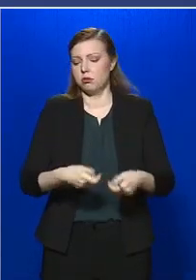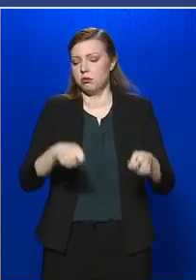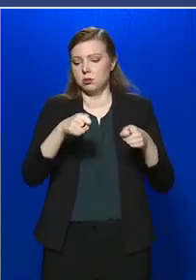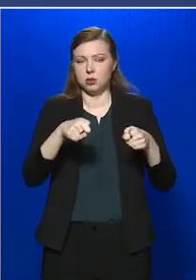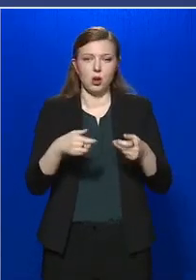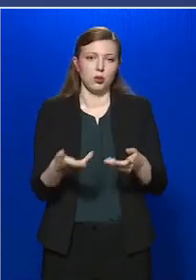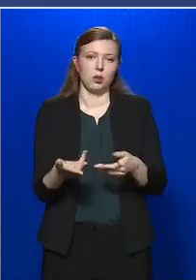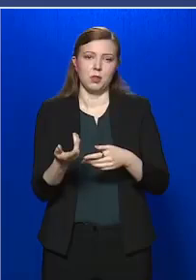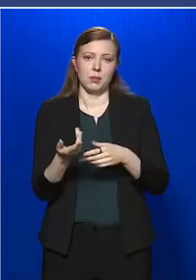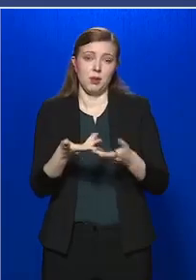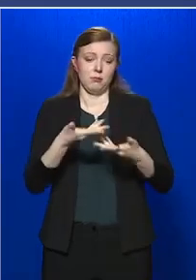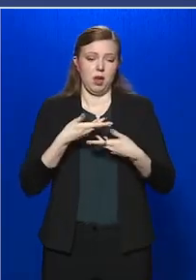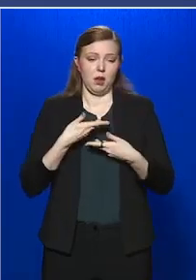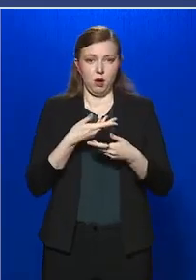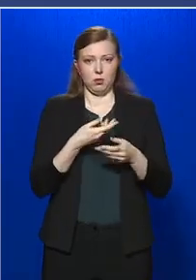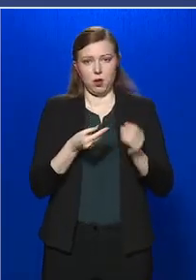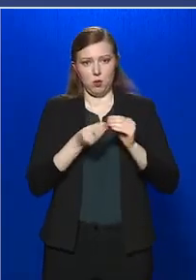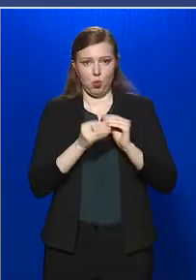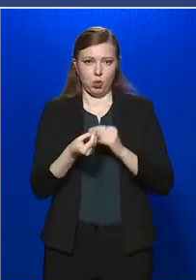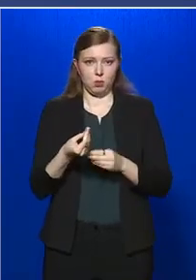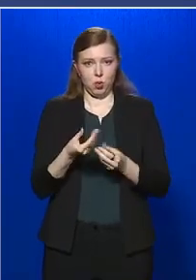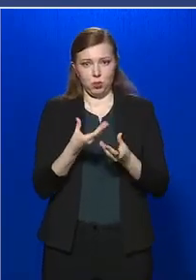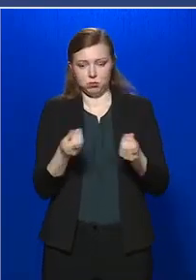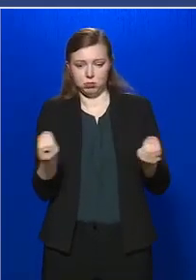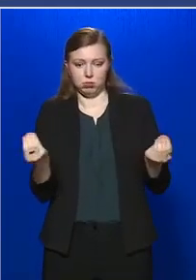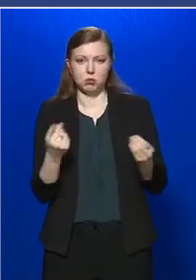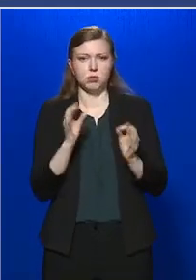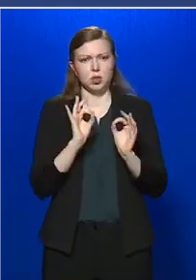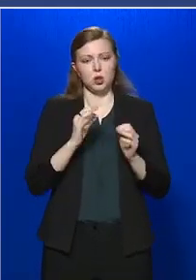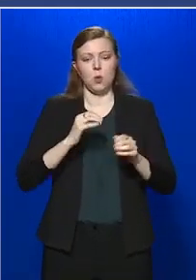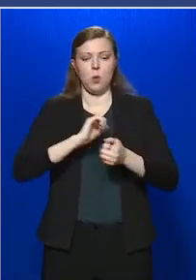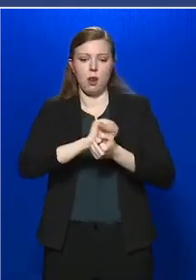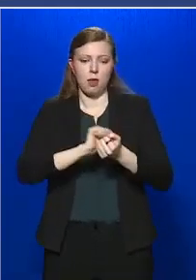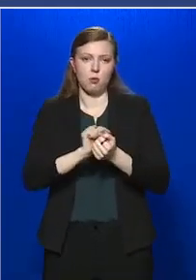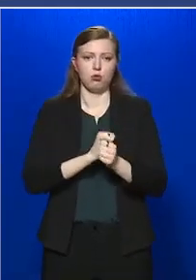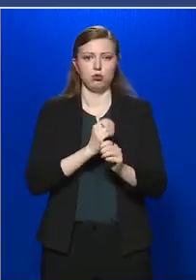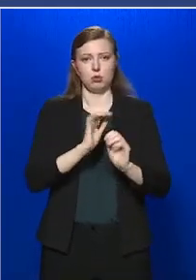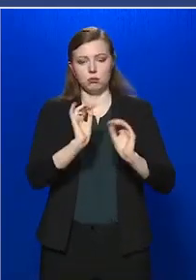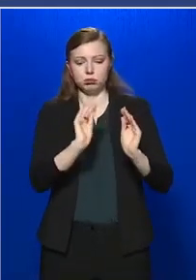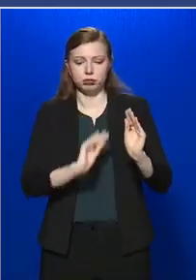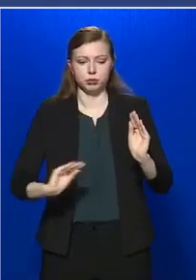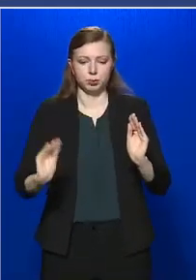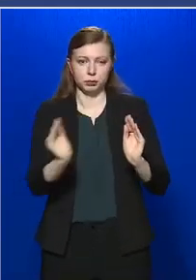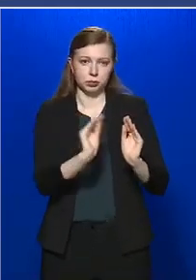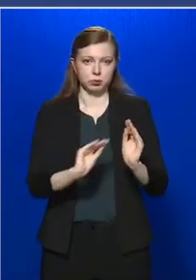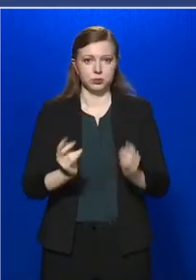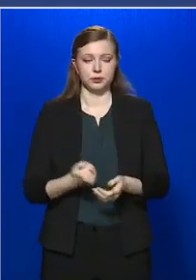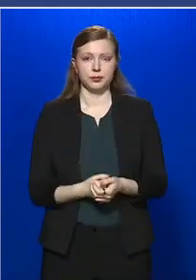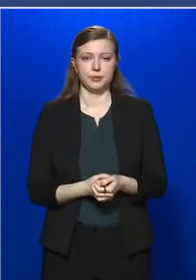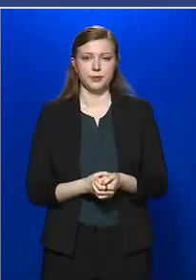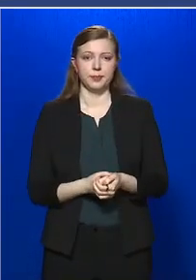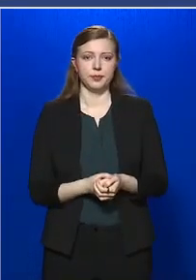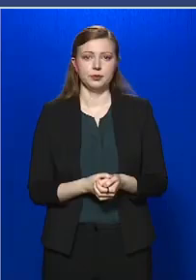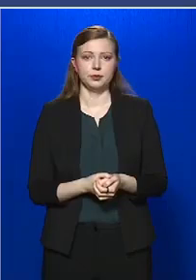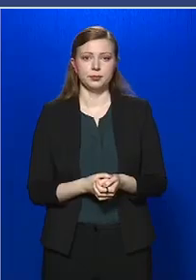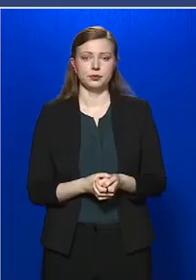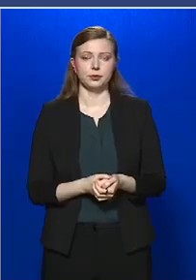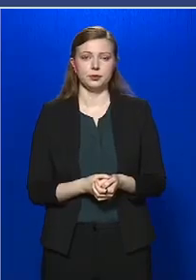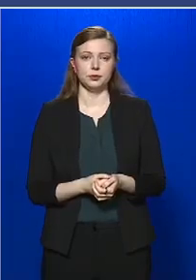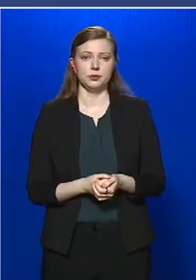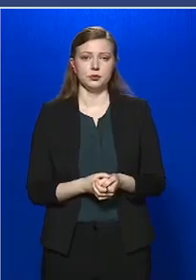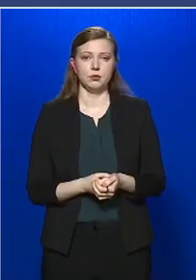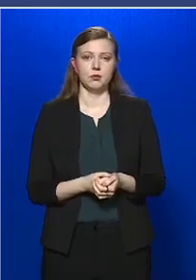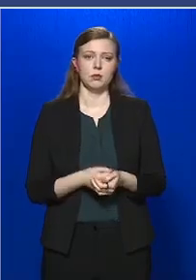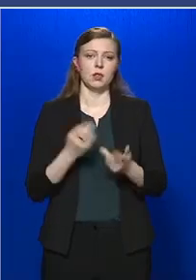érkezett az áru, azt jó, hogyha lemossa, eltörölgeti, és esetleg egy